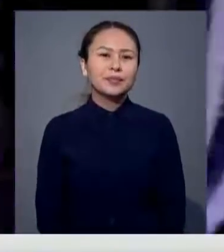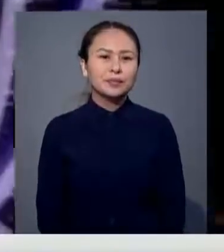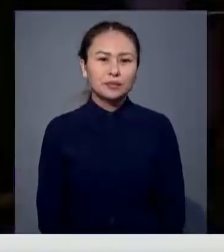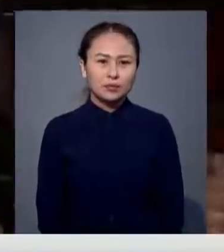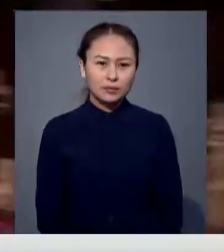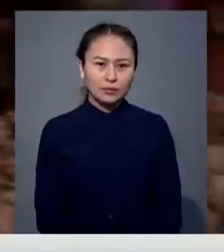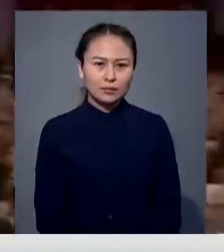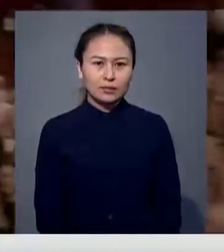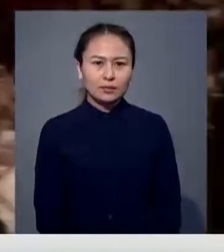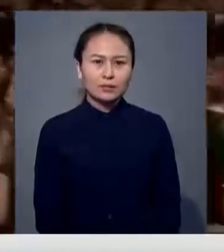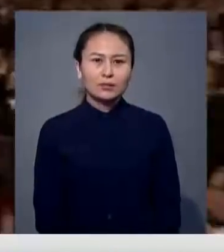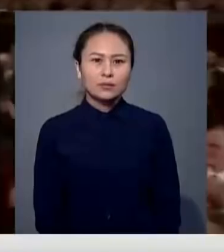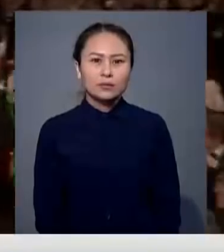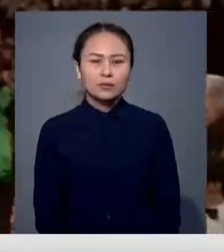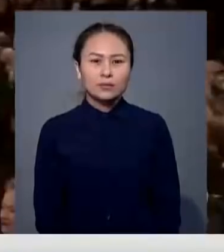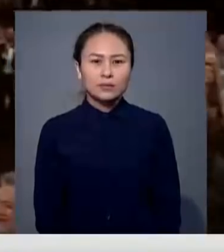Абдықалықова Қабар 24.